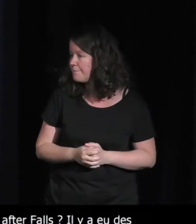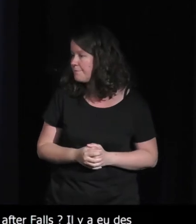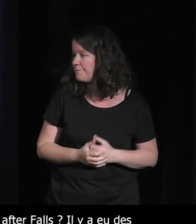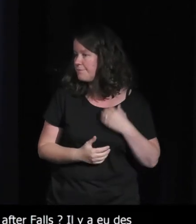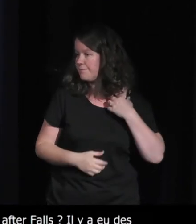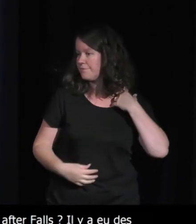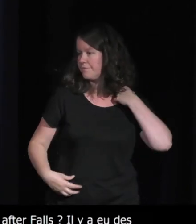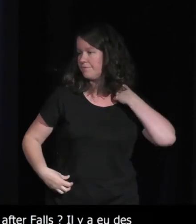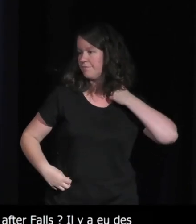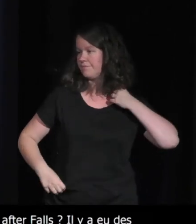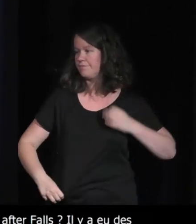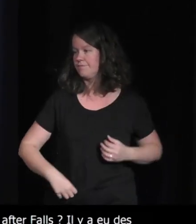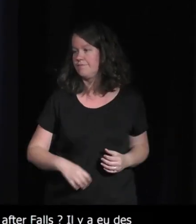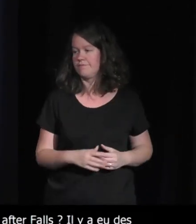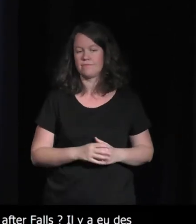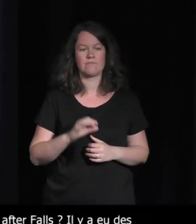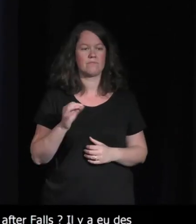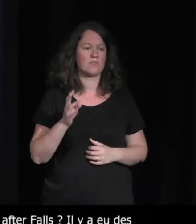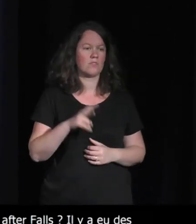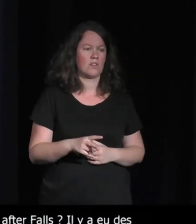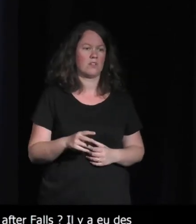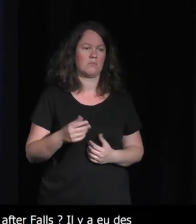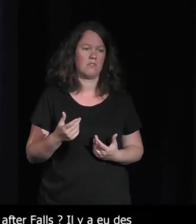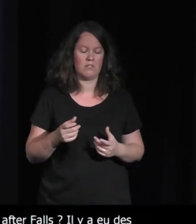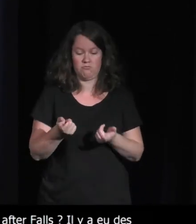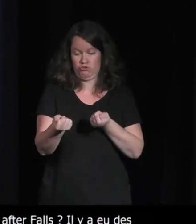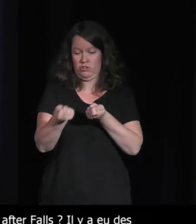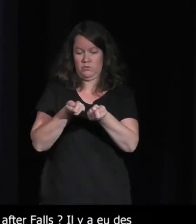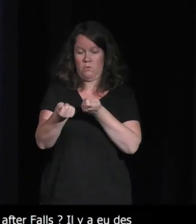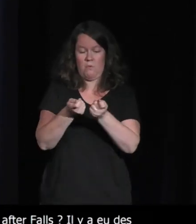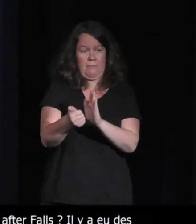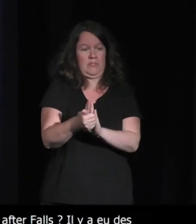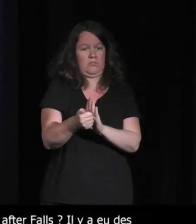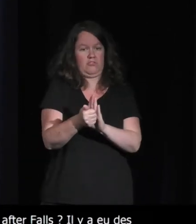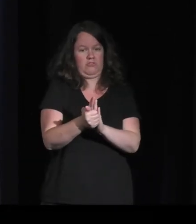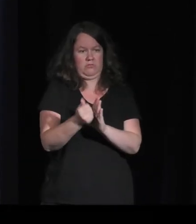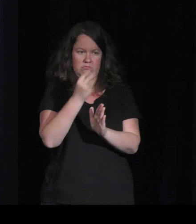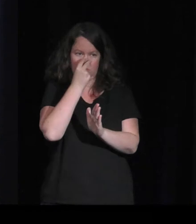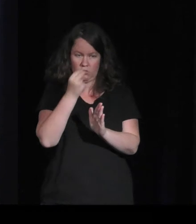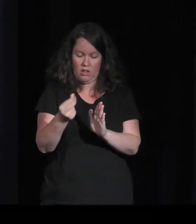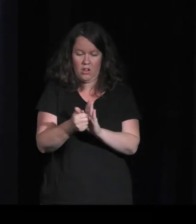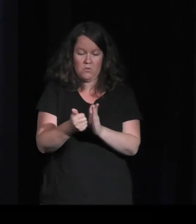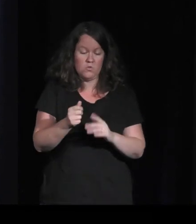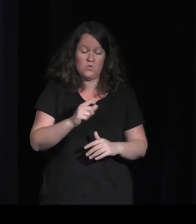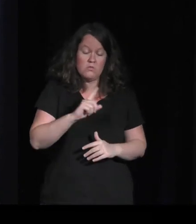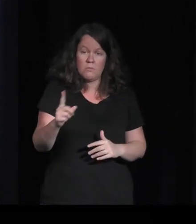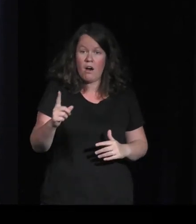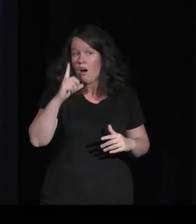oui alors pour le coup le contrôle du personnage n pas incroyable non plus le vrai celui qu'on donne vraiment au joueur n pas incroyable